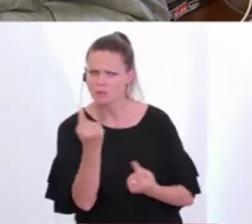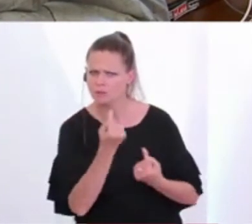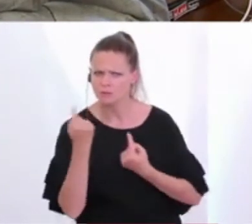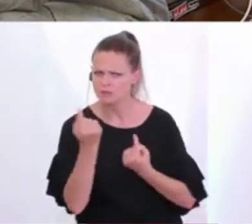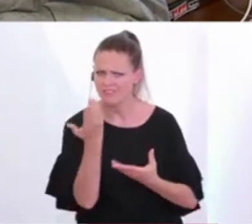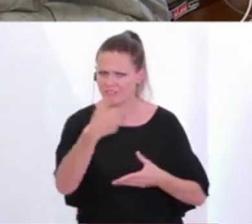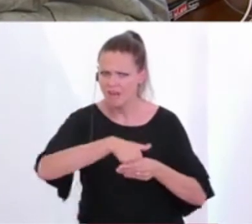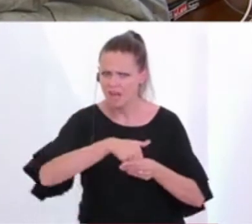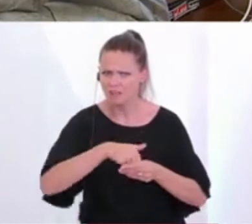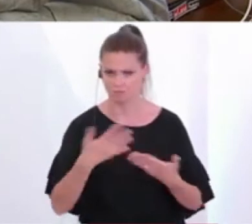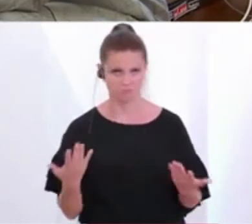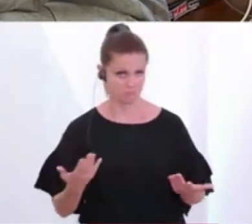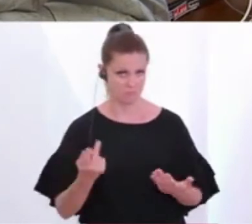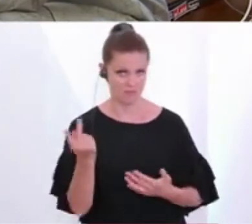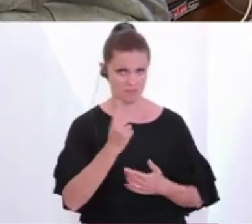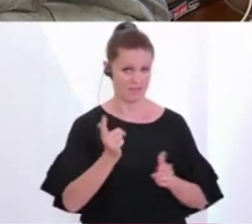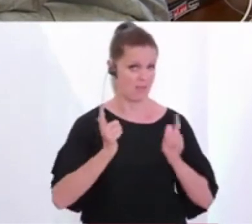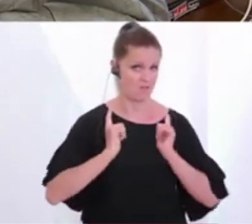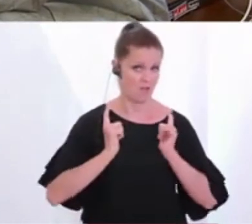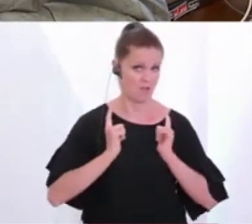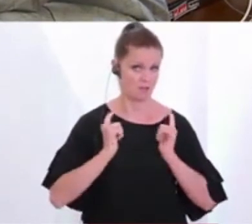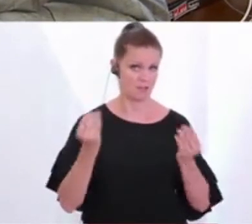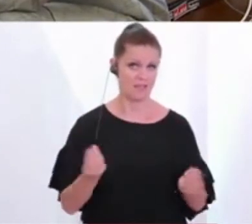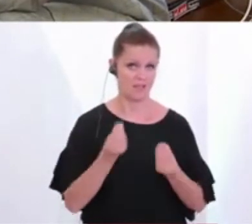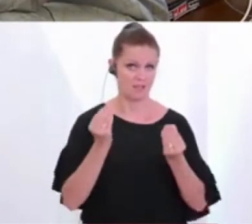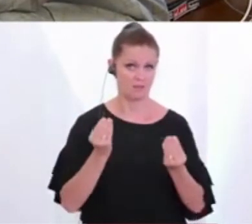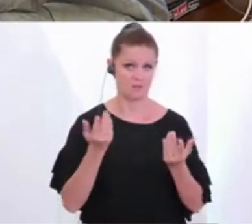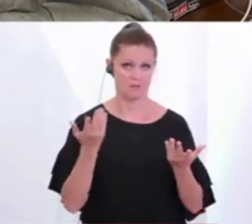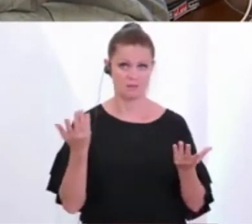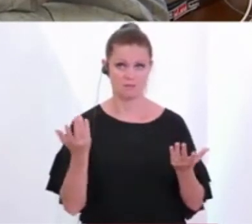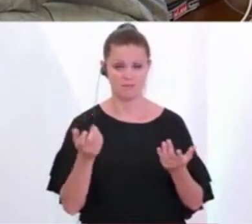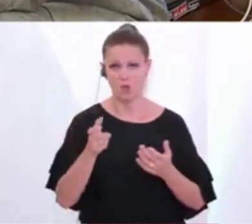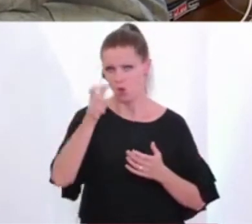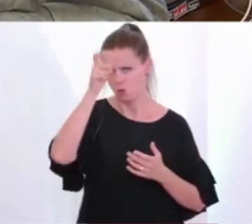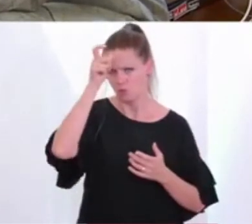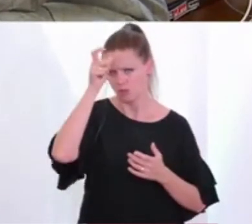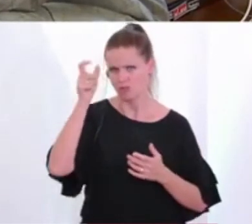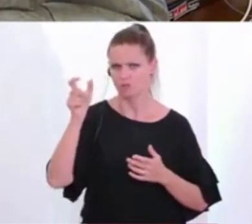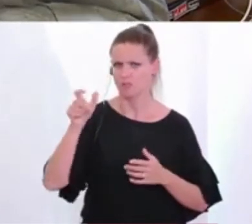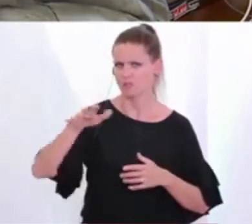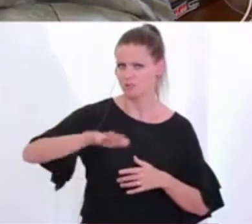Bedrohungslage und ja, erwarten Sie jetzt deeskalierende Worte von türkischer Seite?